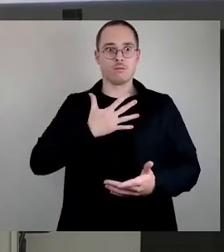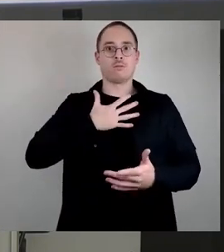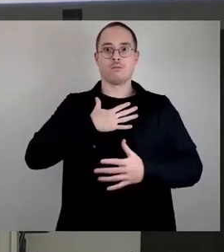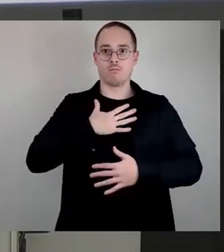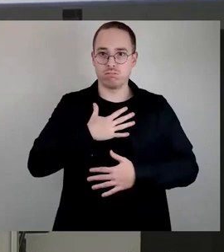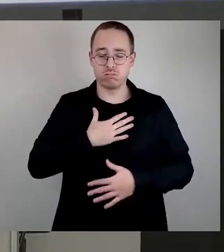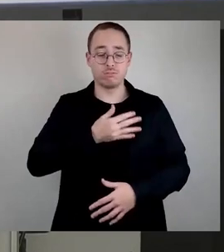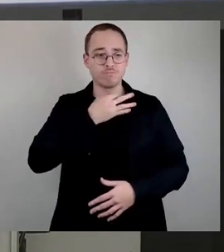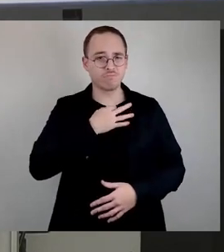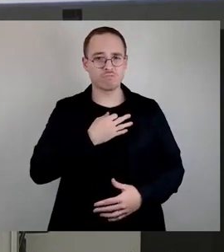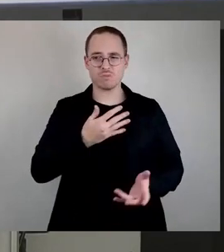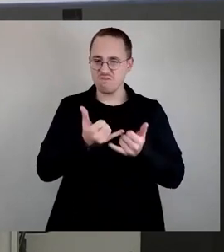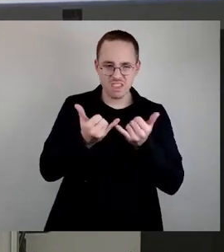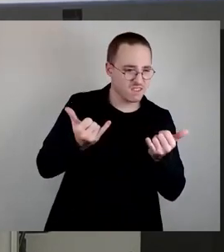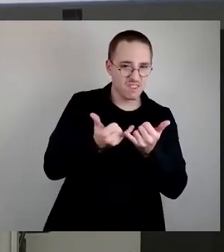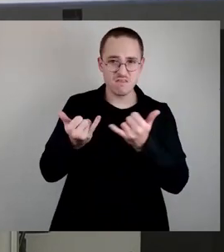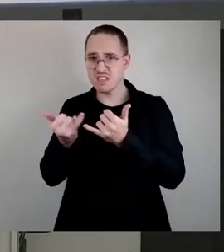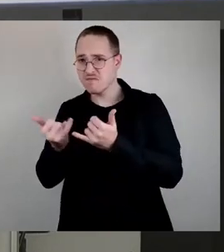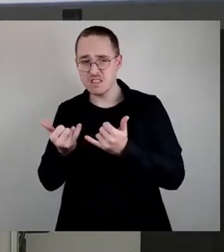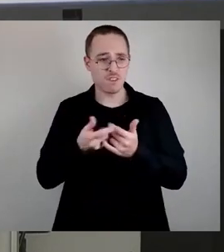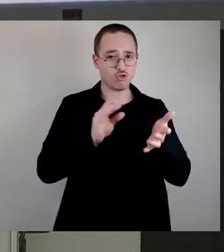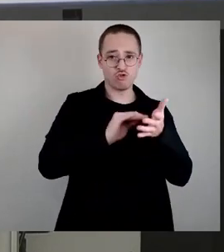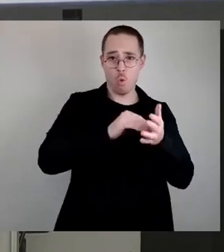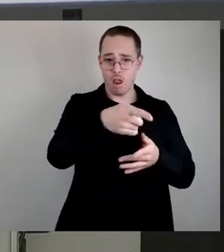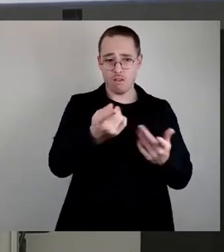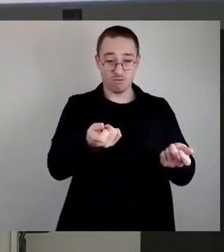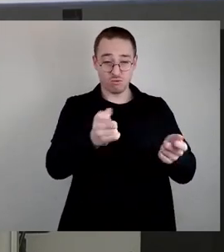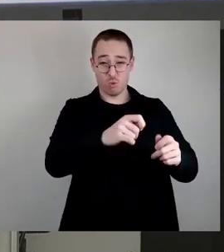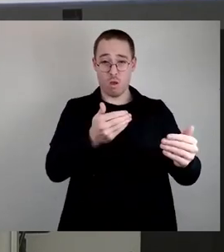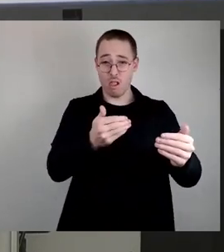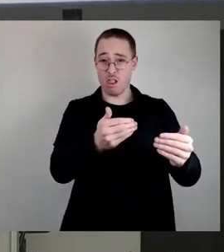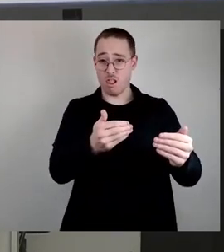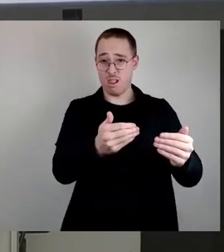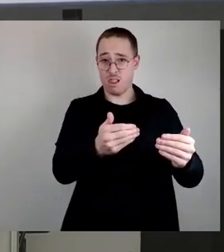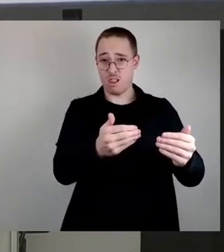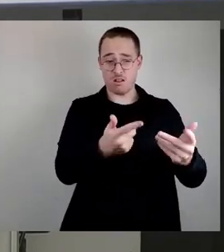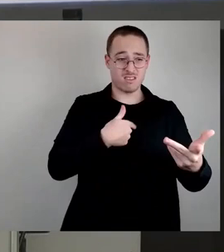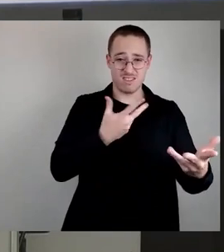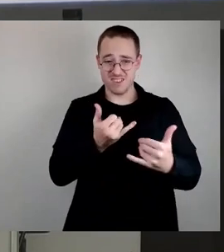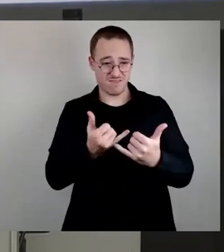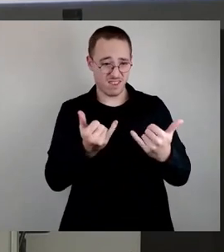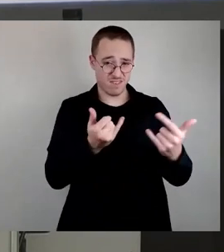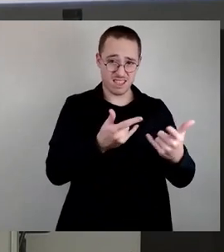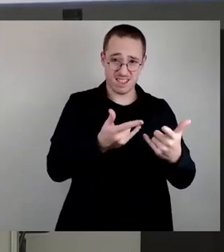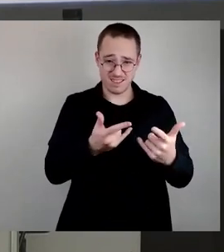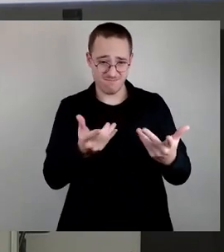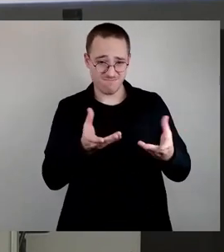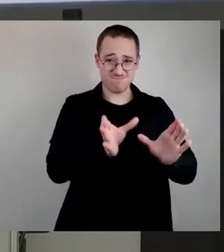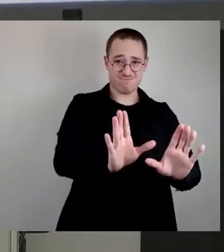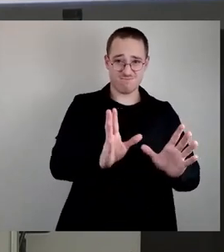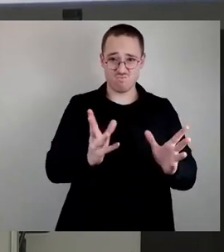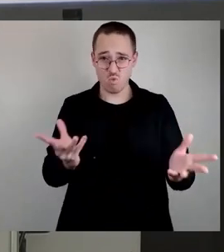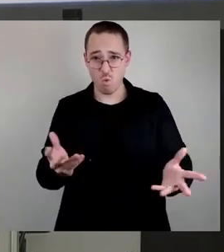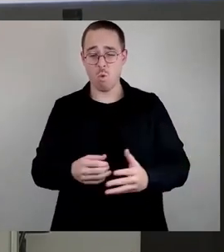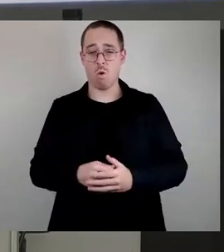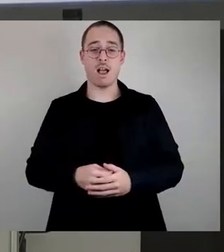versuchten, ihre Schule zu retten vor der Schließung und der Bildungsbürgermeister Lehmann uns immer wieder